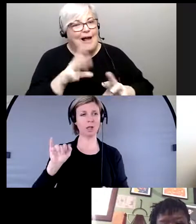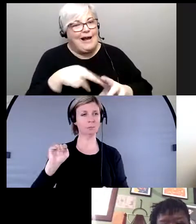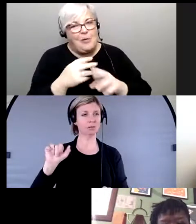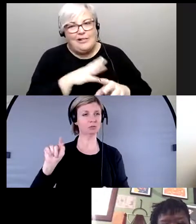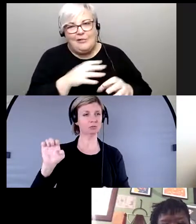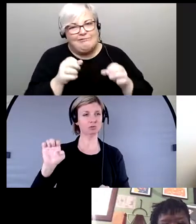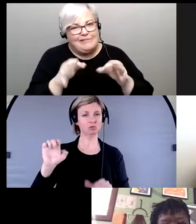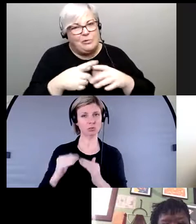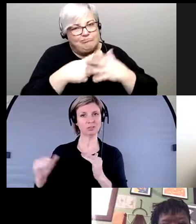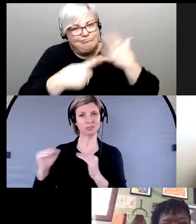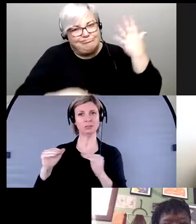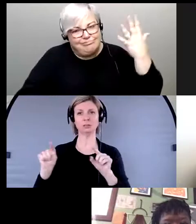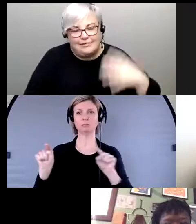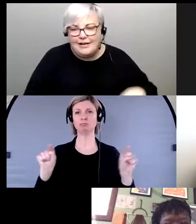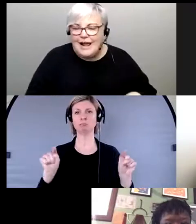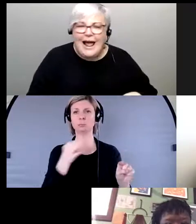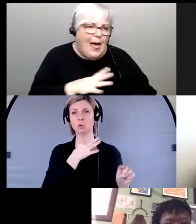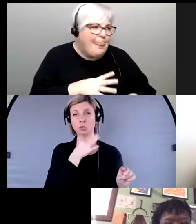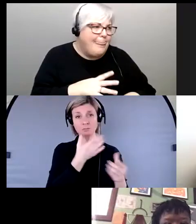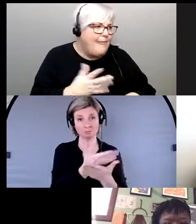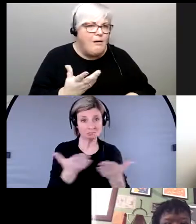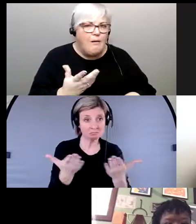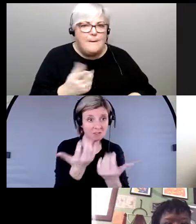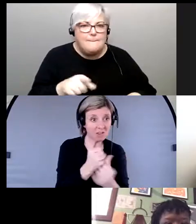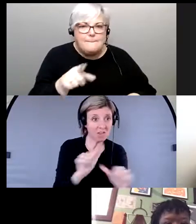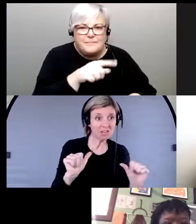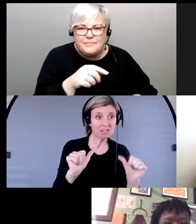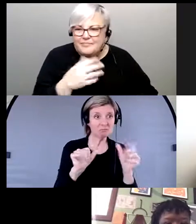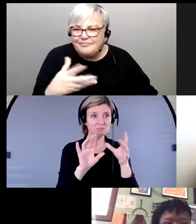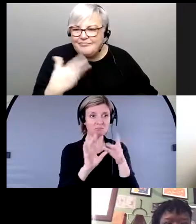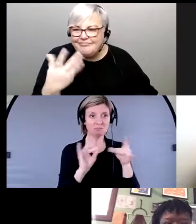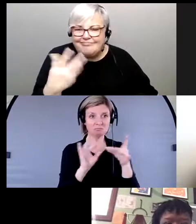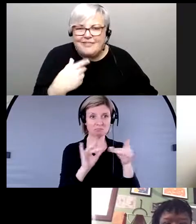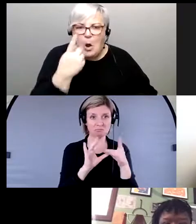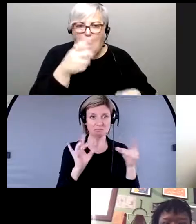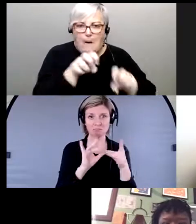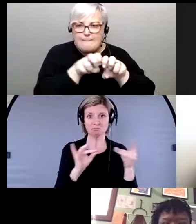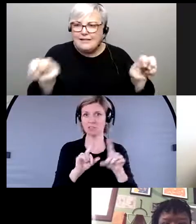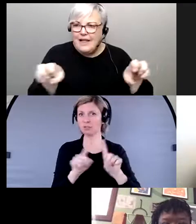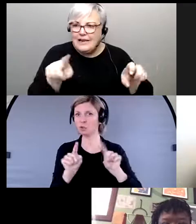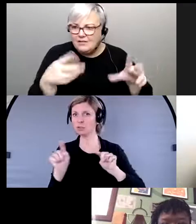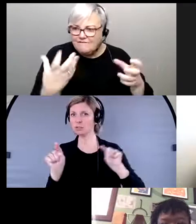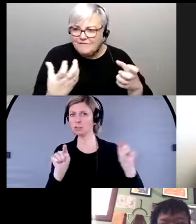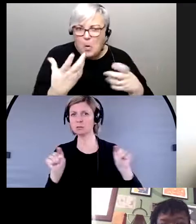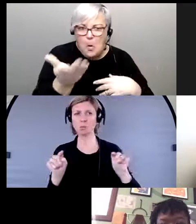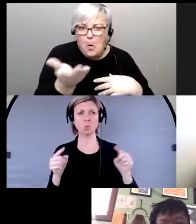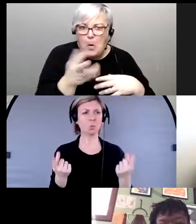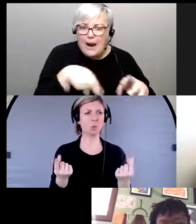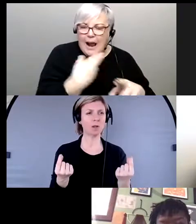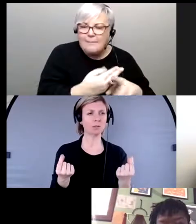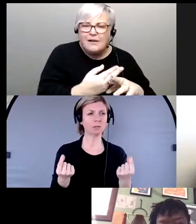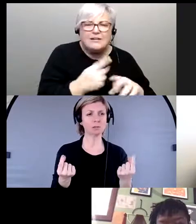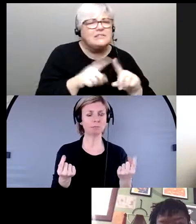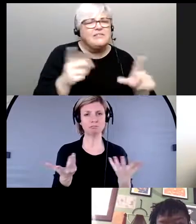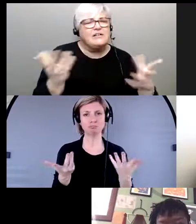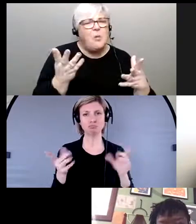question est-ce qu'il y a quelque chose qu'est-ce qu'il y a un des panélistes qui voudrait répondre à ça est-ce qu'il y a une différence